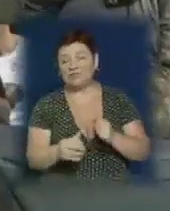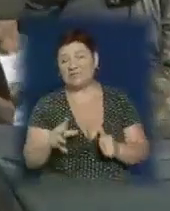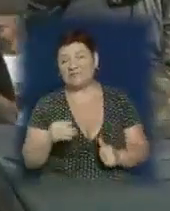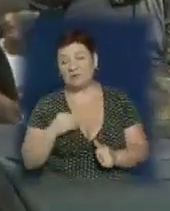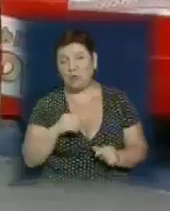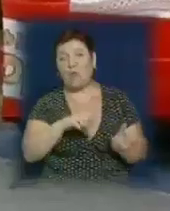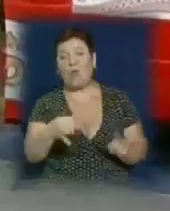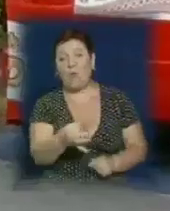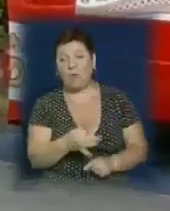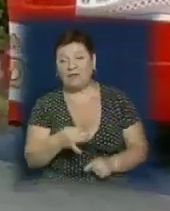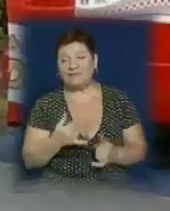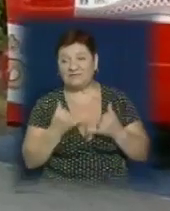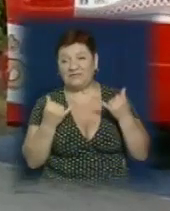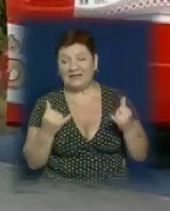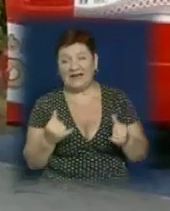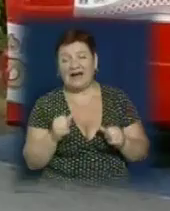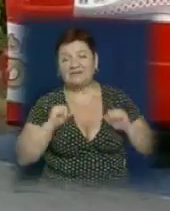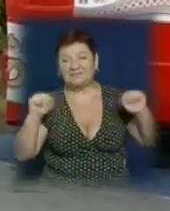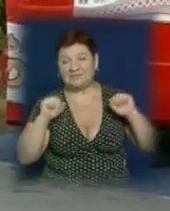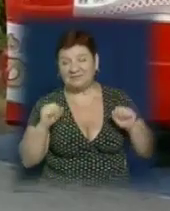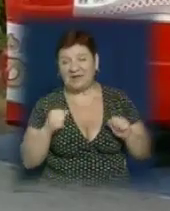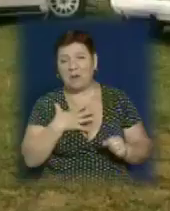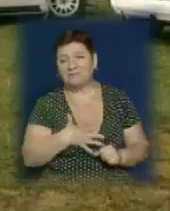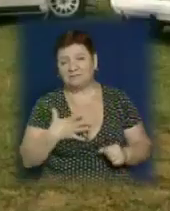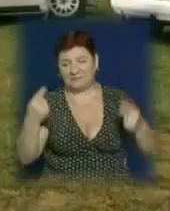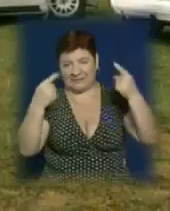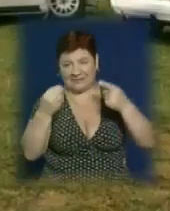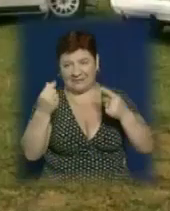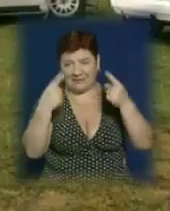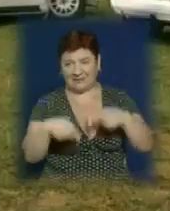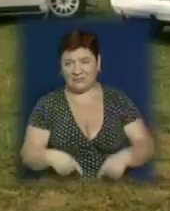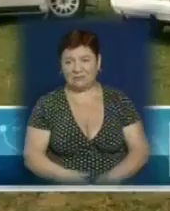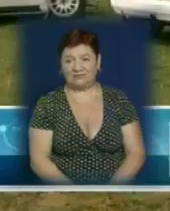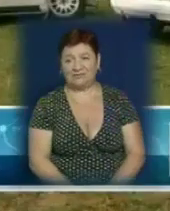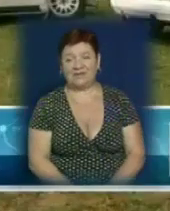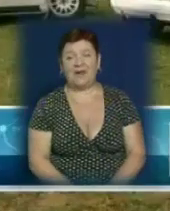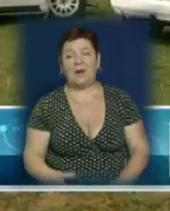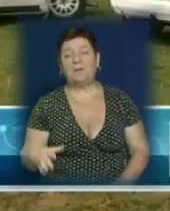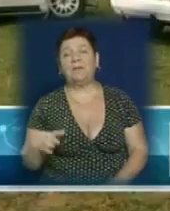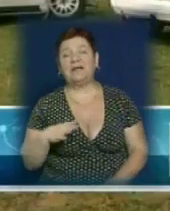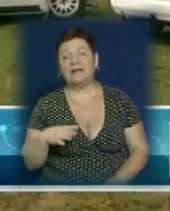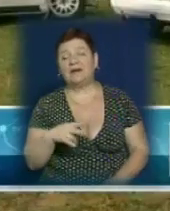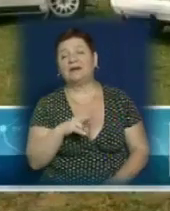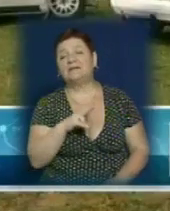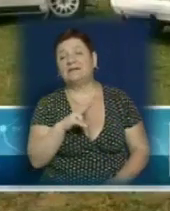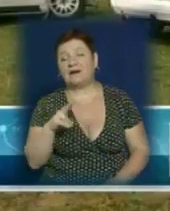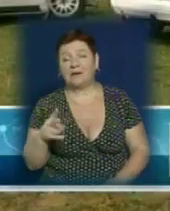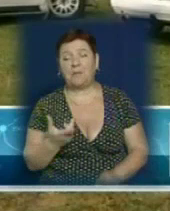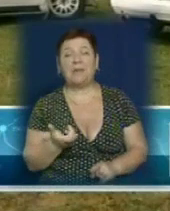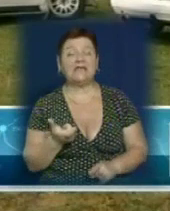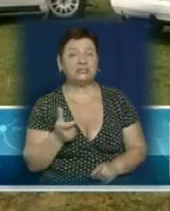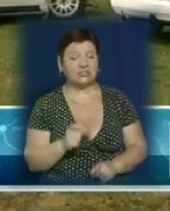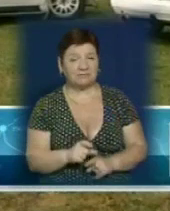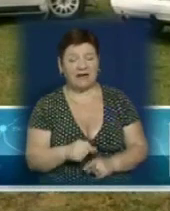облески, адже в нинішньому часті автомобільний спорт переживає значну кризу. У себе не була гонка, як кажуть, мої більш